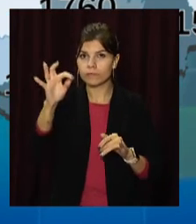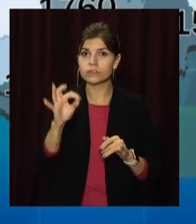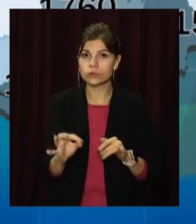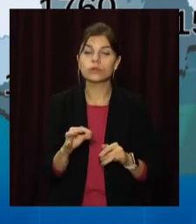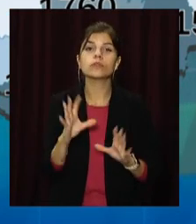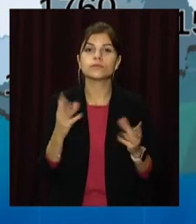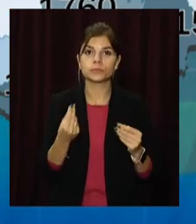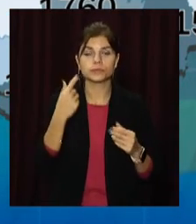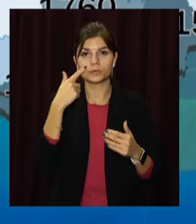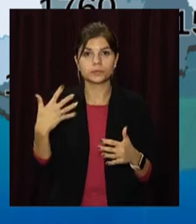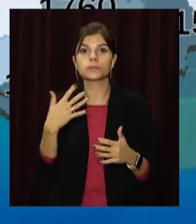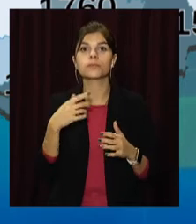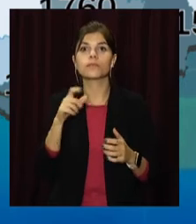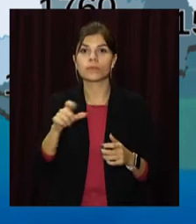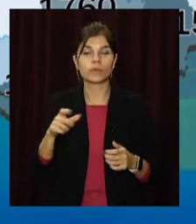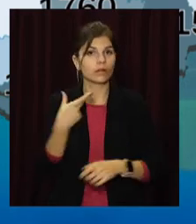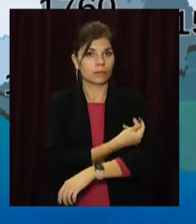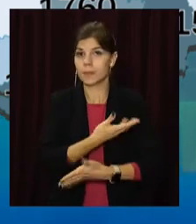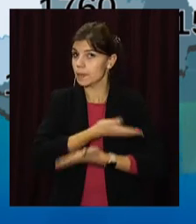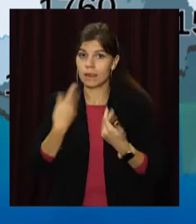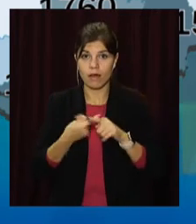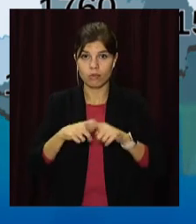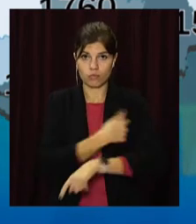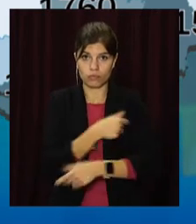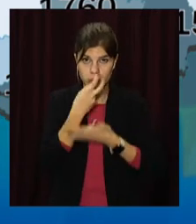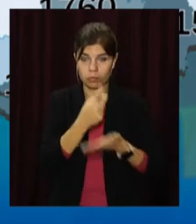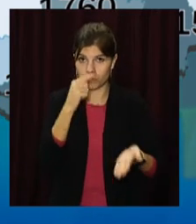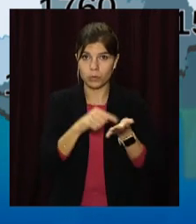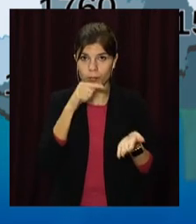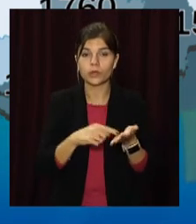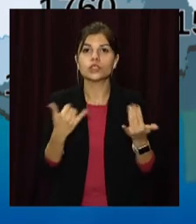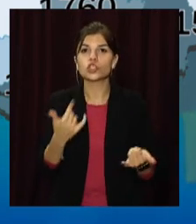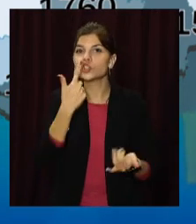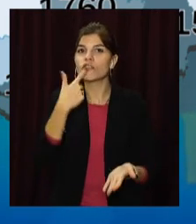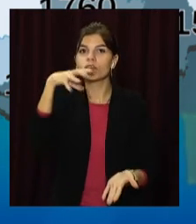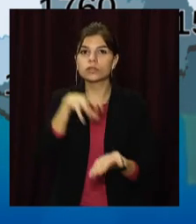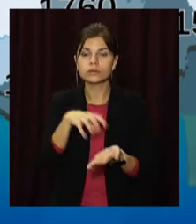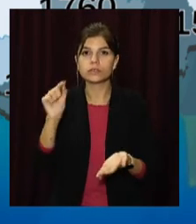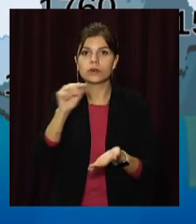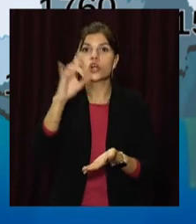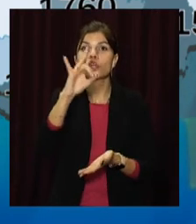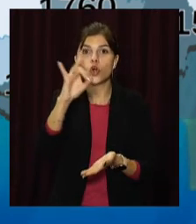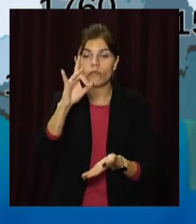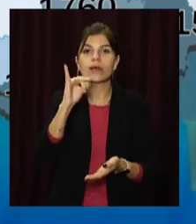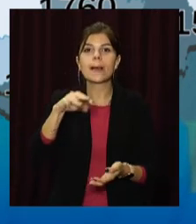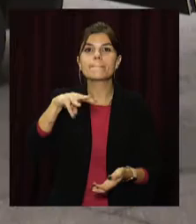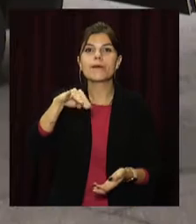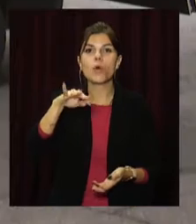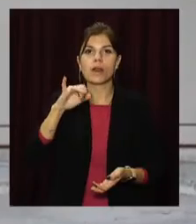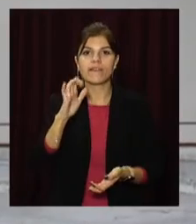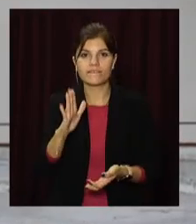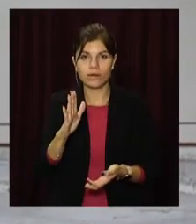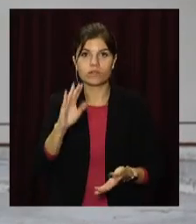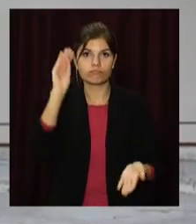Переважна кількість пацієнтів не щеплені. Відсьогодні червоний рівень піднебезпеки запровадили в Рівненській та Миколаївській